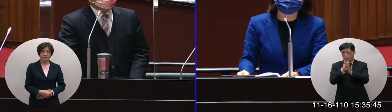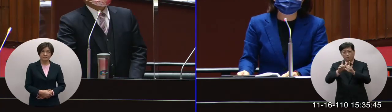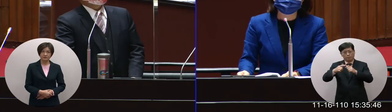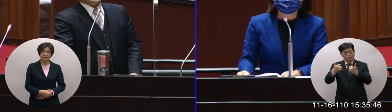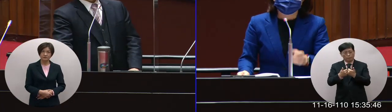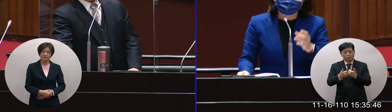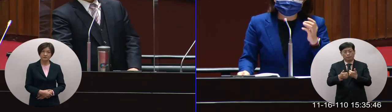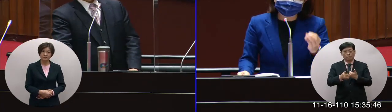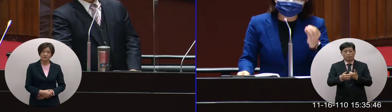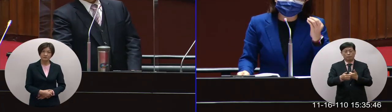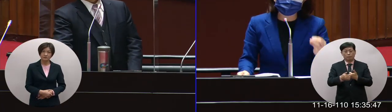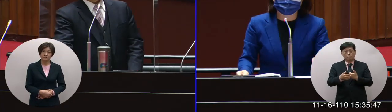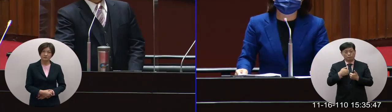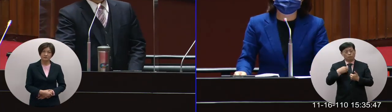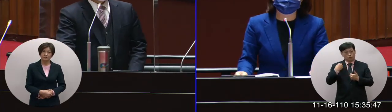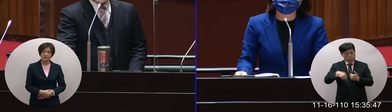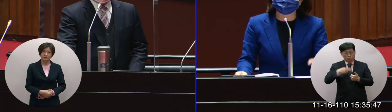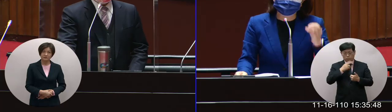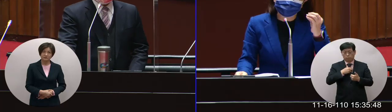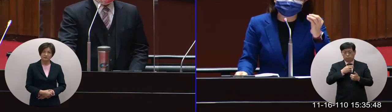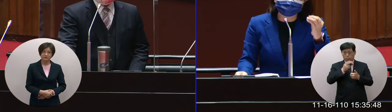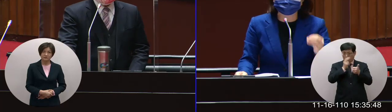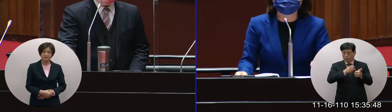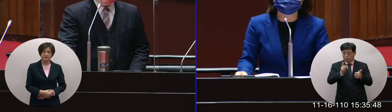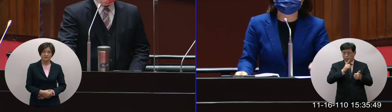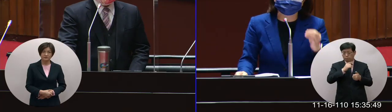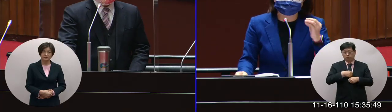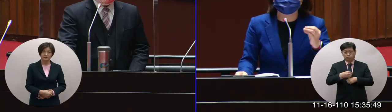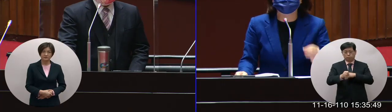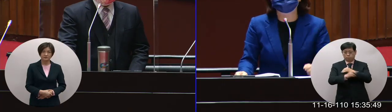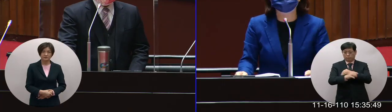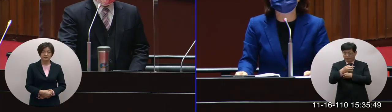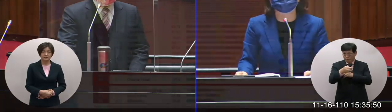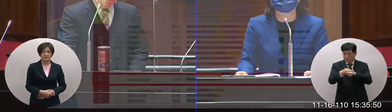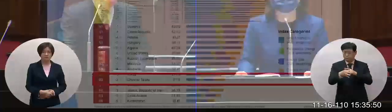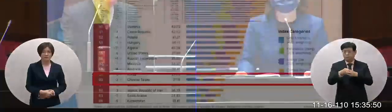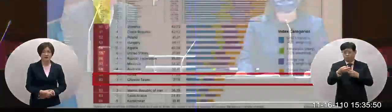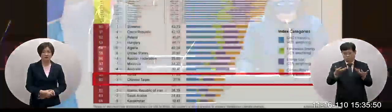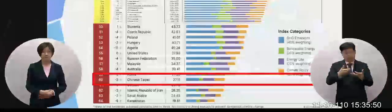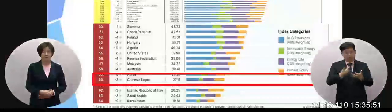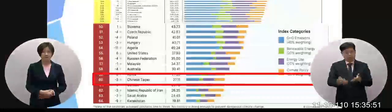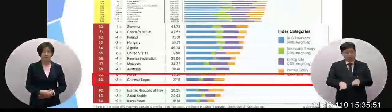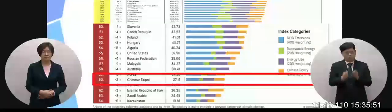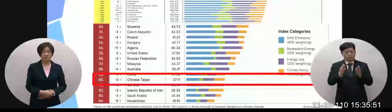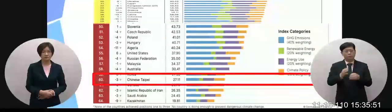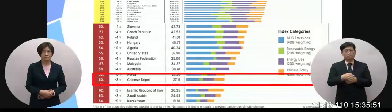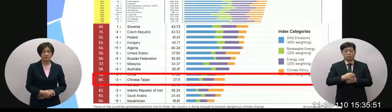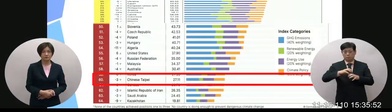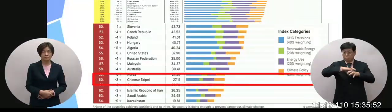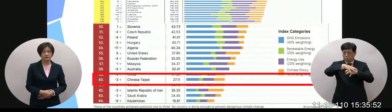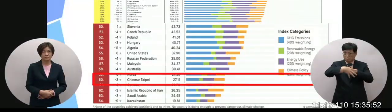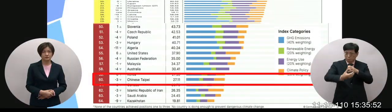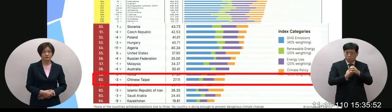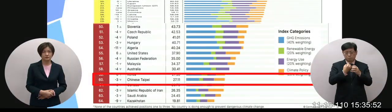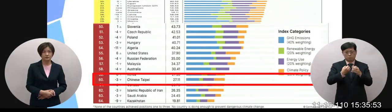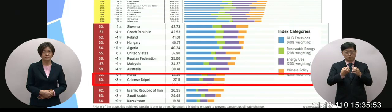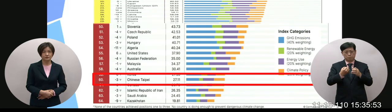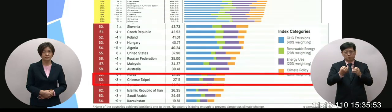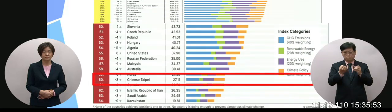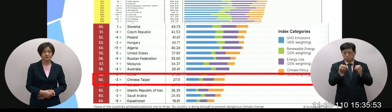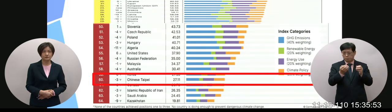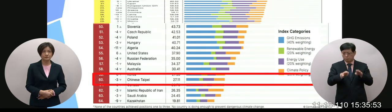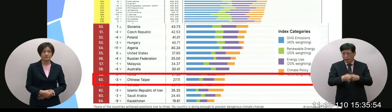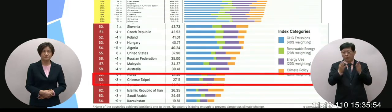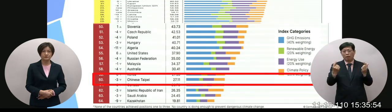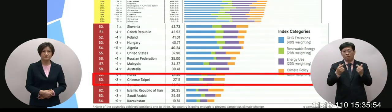會裡面我再來要求的是我們探費的事情這要趕快進行了啦全世界大家都在做